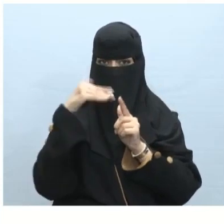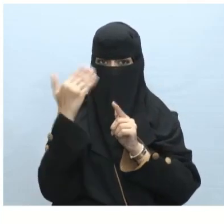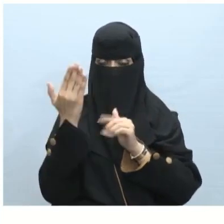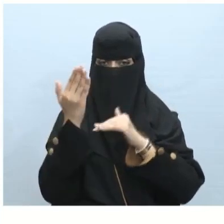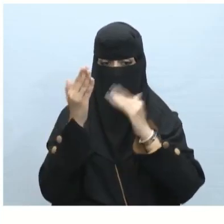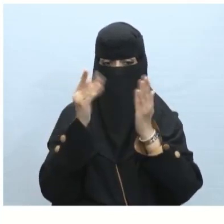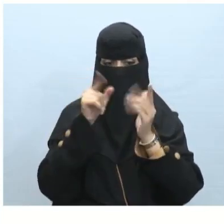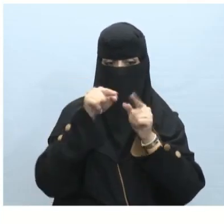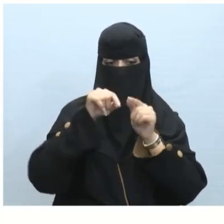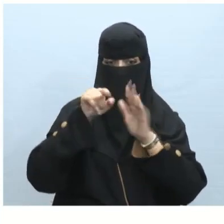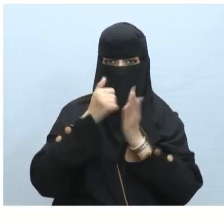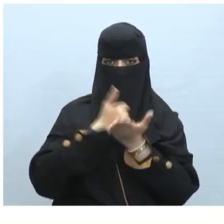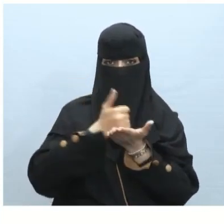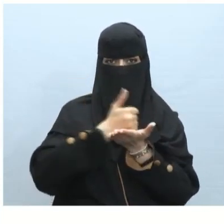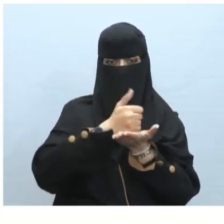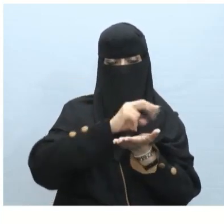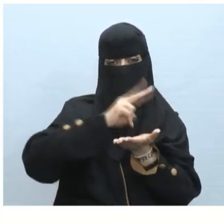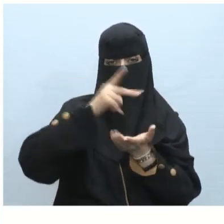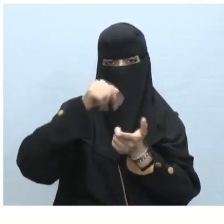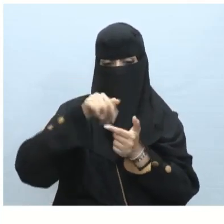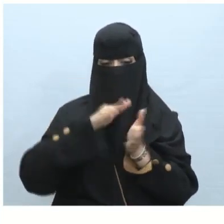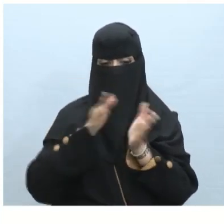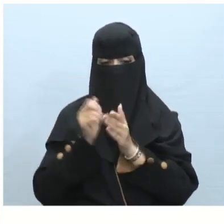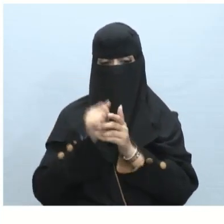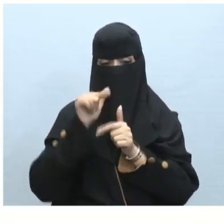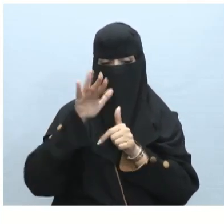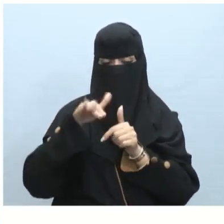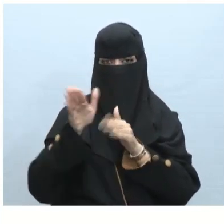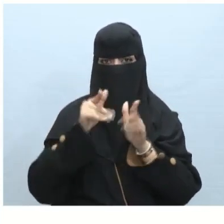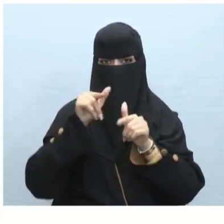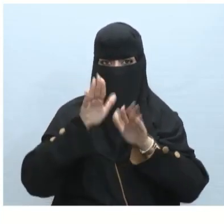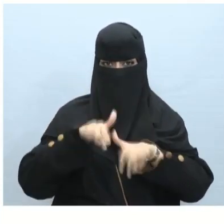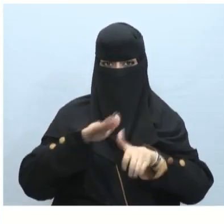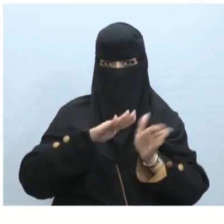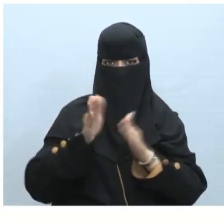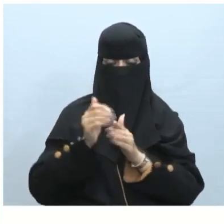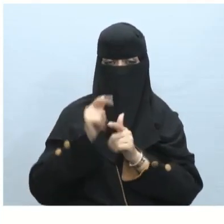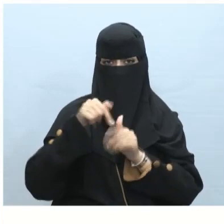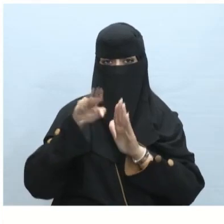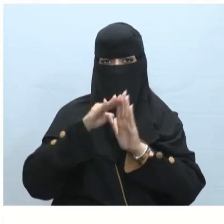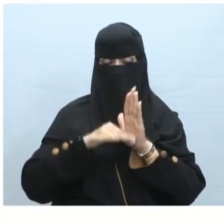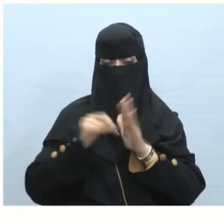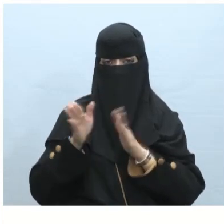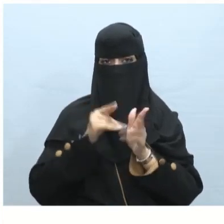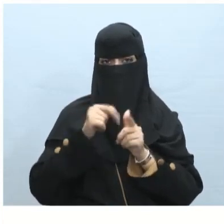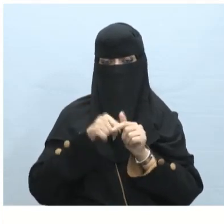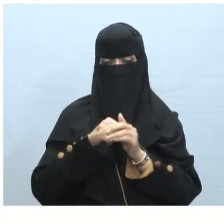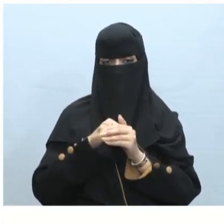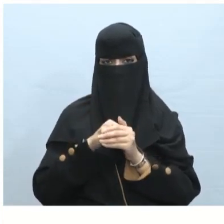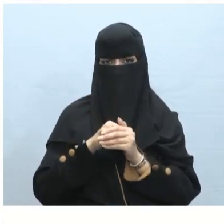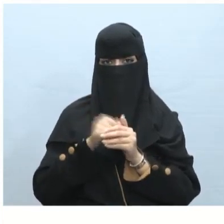استخدام أنماط مختلفة من الأنماط التي يوفرها برنامج Microsoft